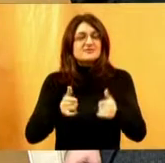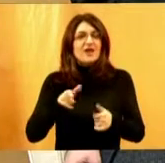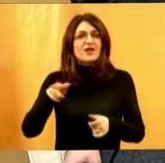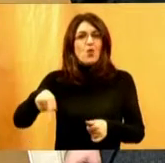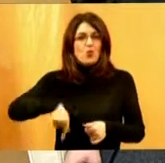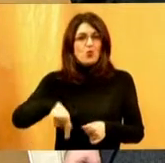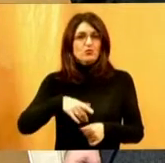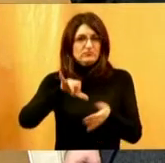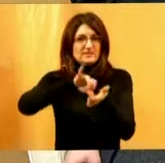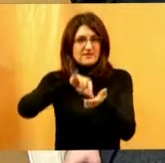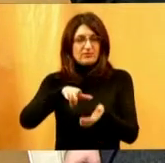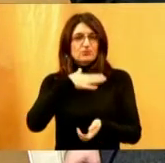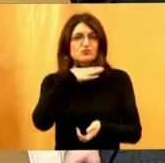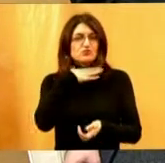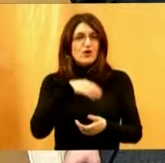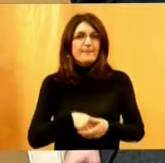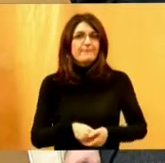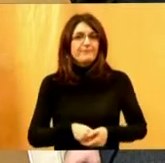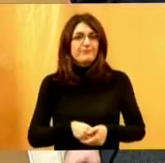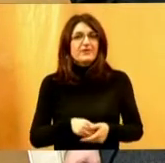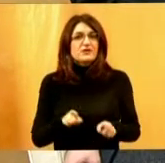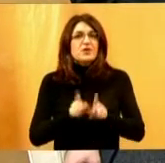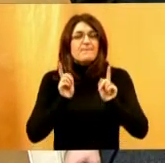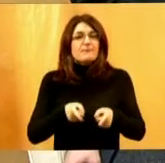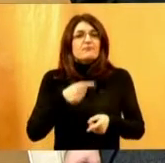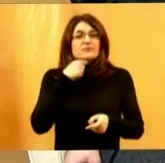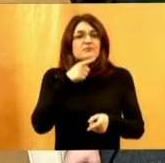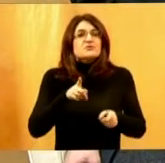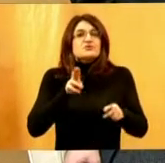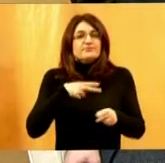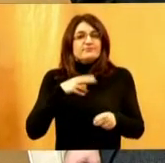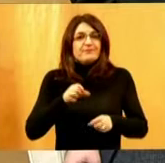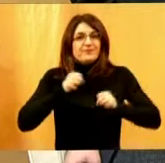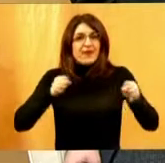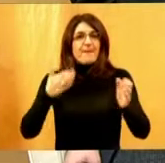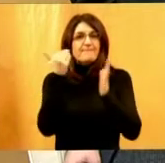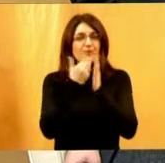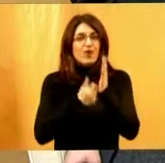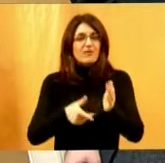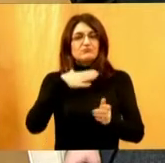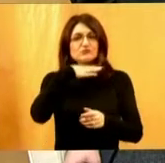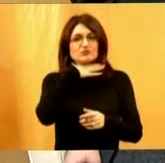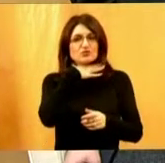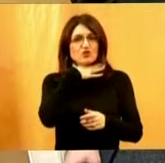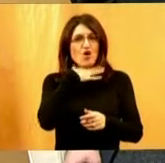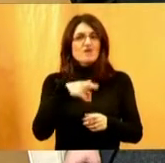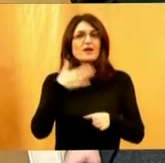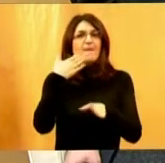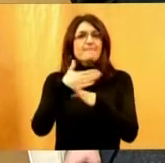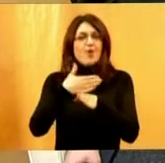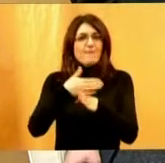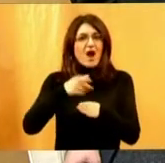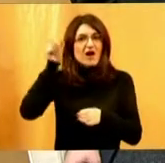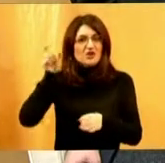centru. Uz to moram reći da smo razvili i programe školovanja pomagača